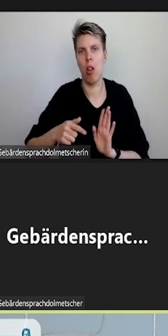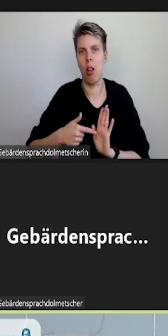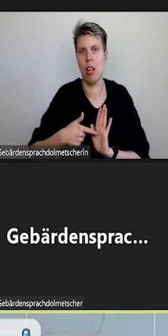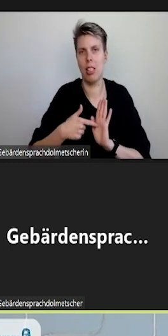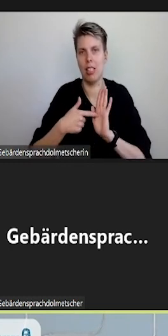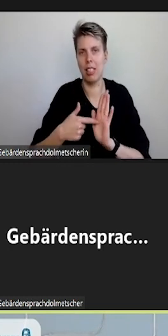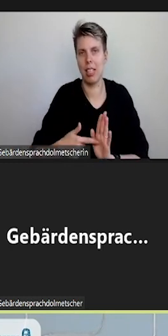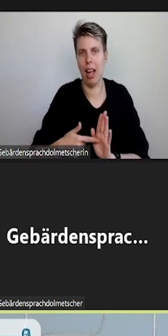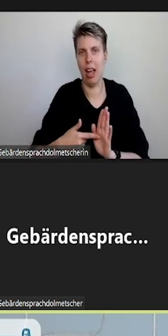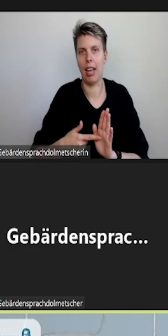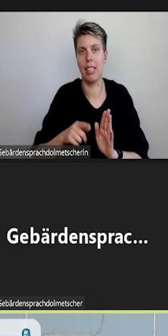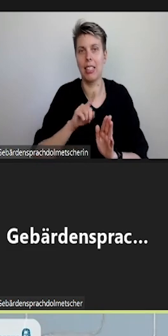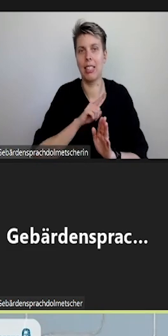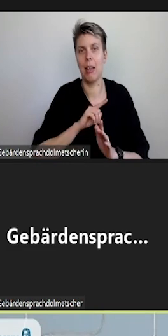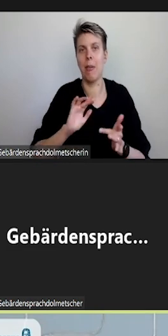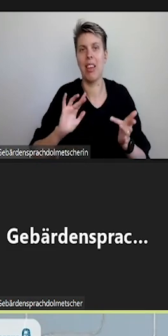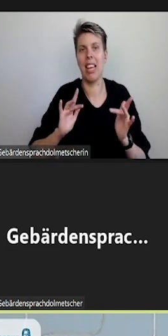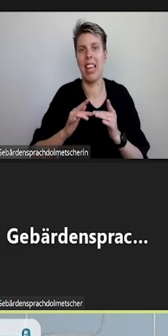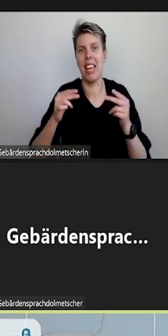im Browser erscheint.